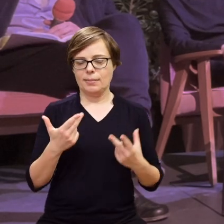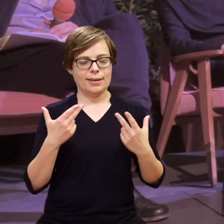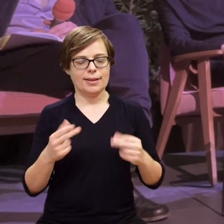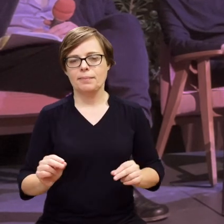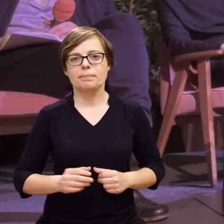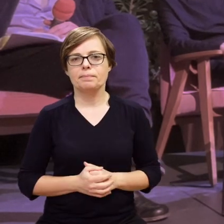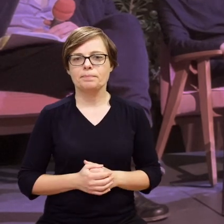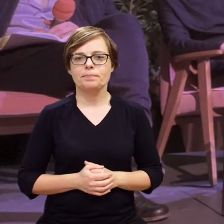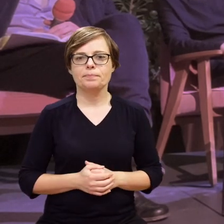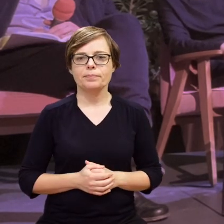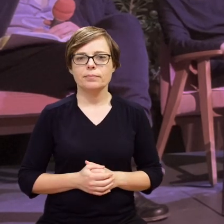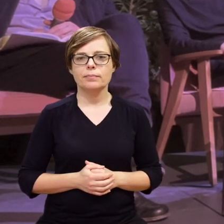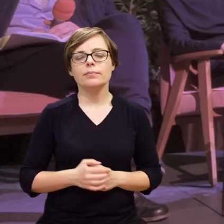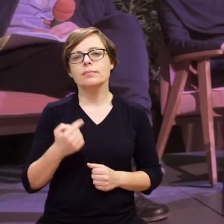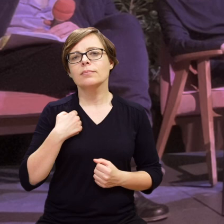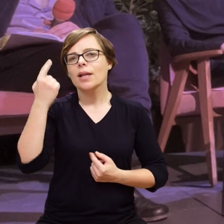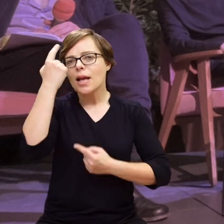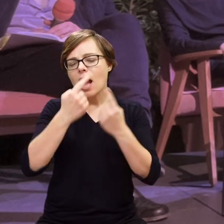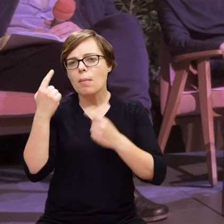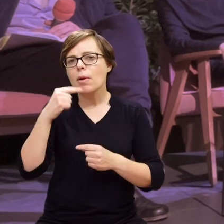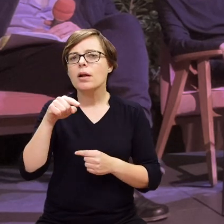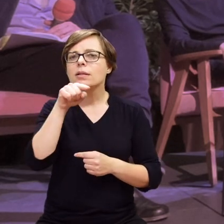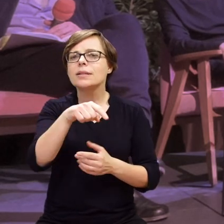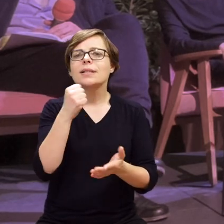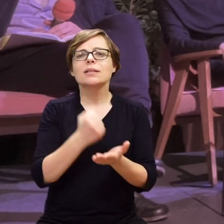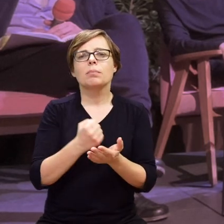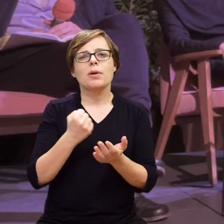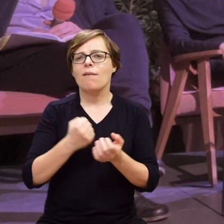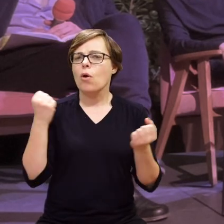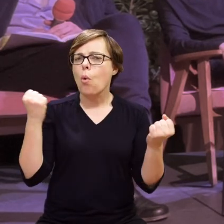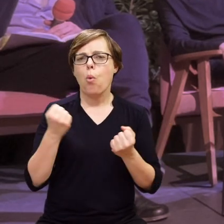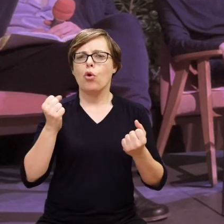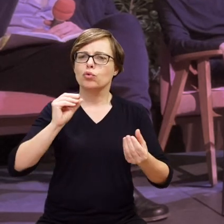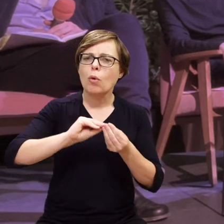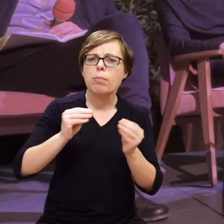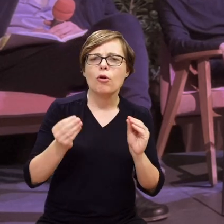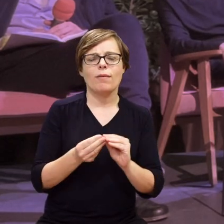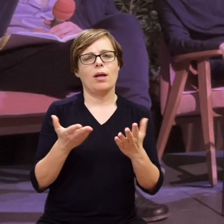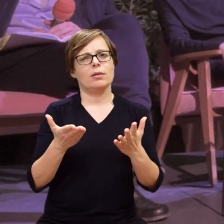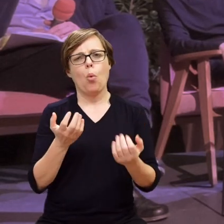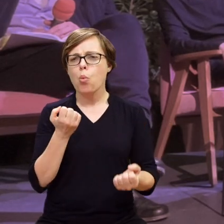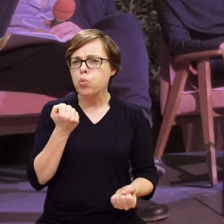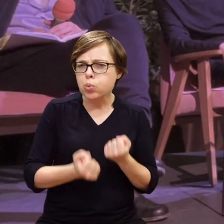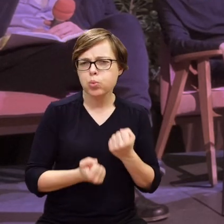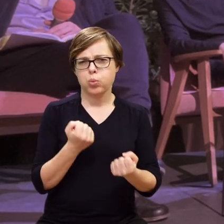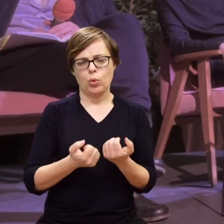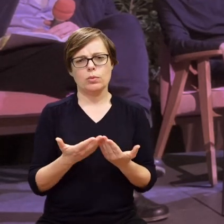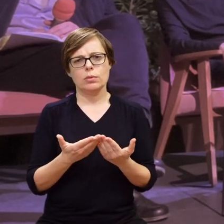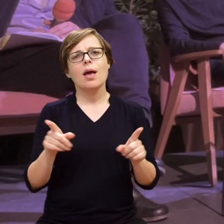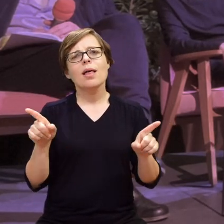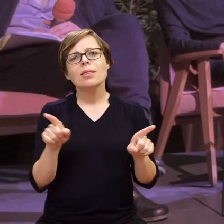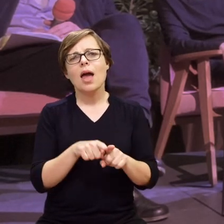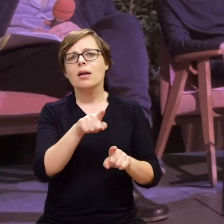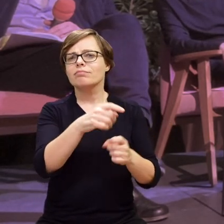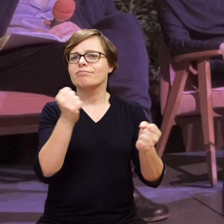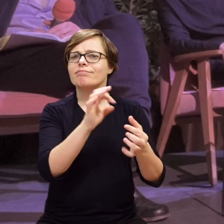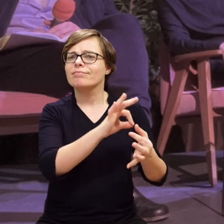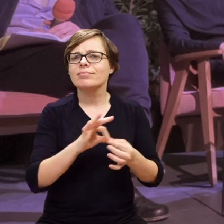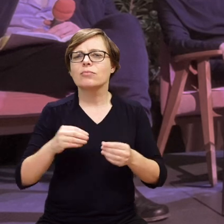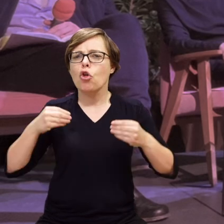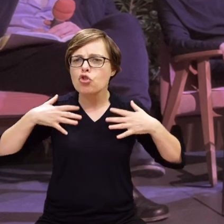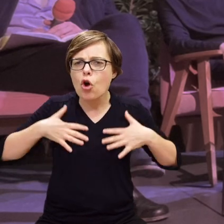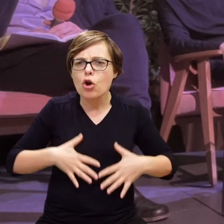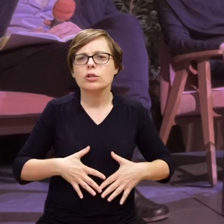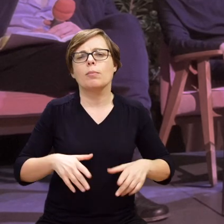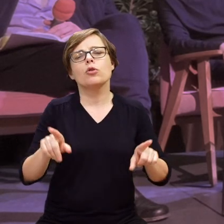w tym zakresie. Myślę, że to są tak skomplikowane sprawy i tak trudne i też związane z tożsamością i